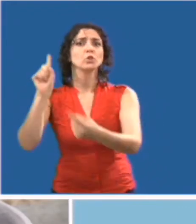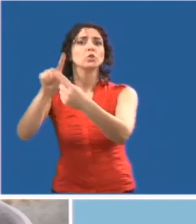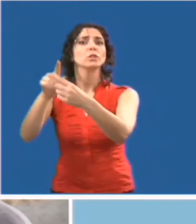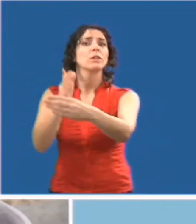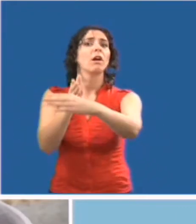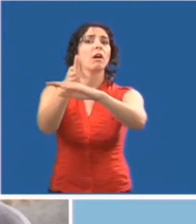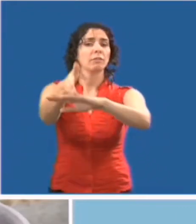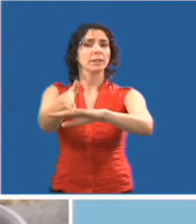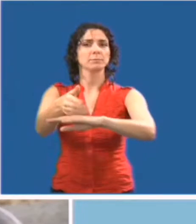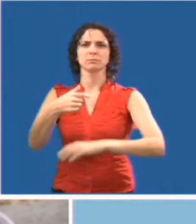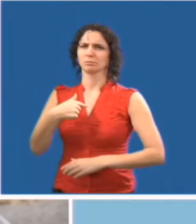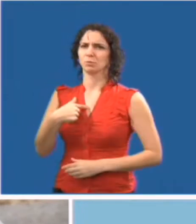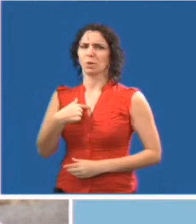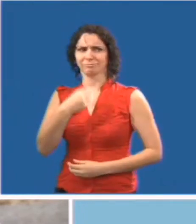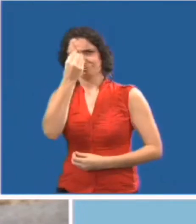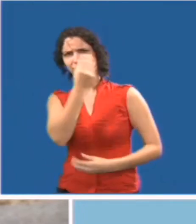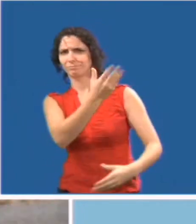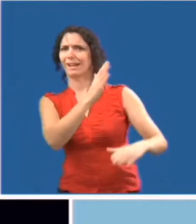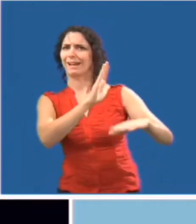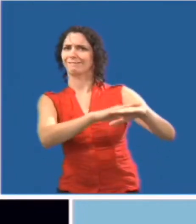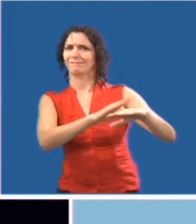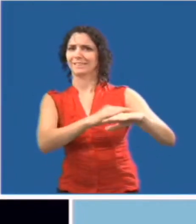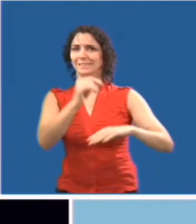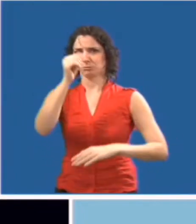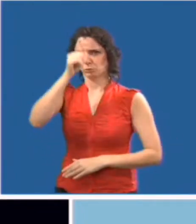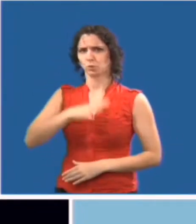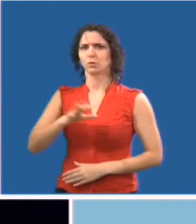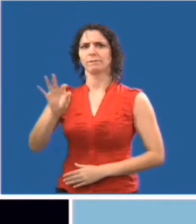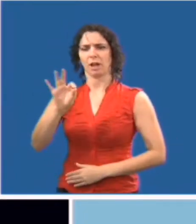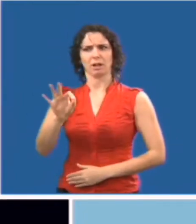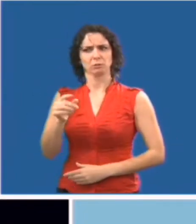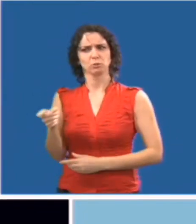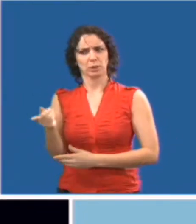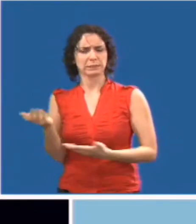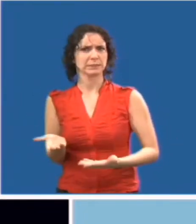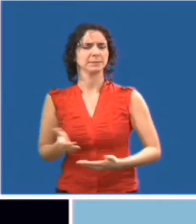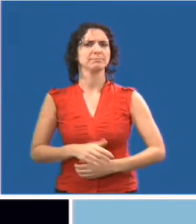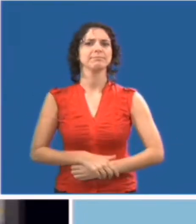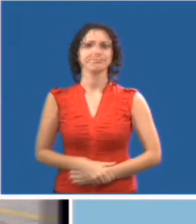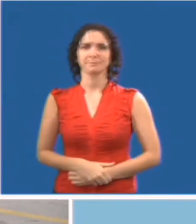Parfait. Merci beaucoup. M. Ferrell, M. Arruda est arrivé.